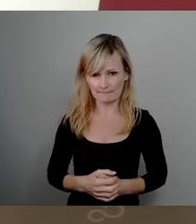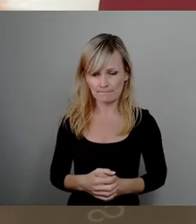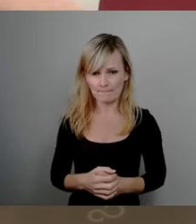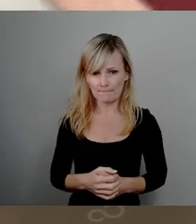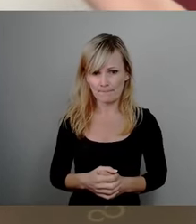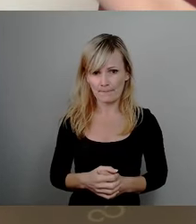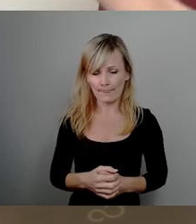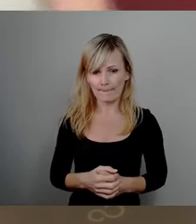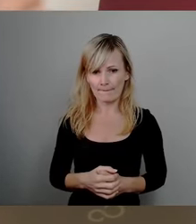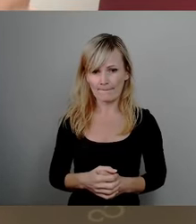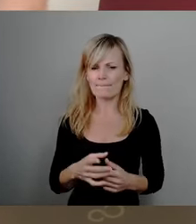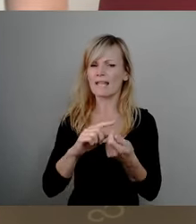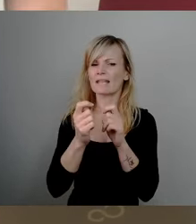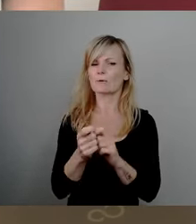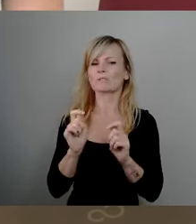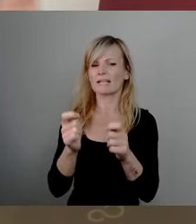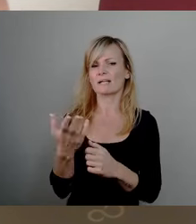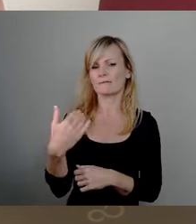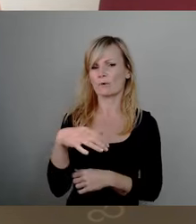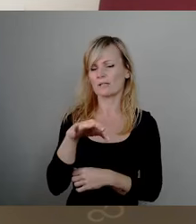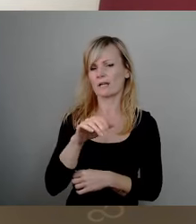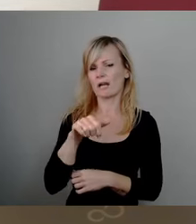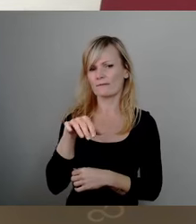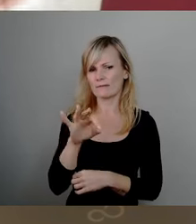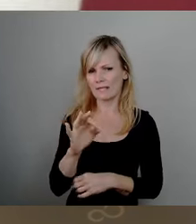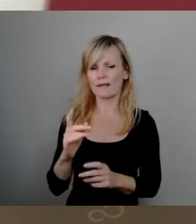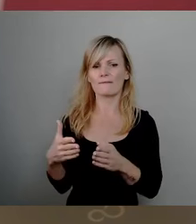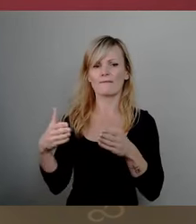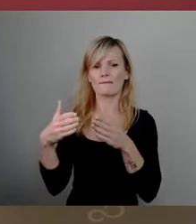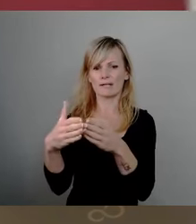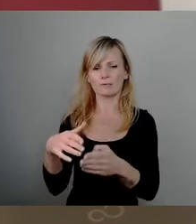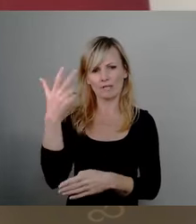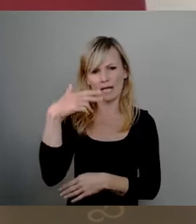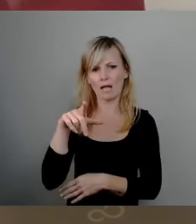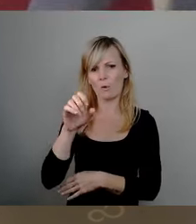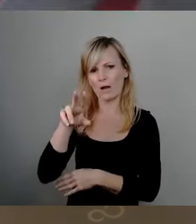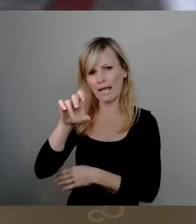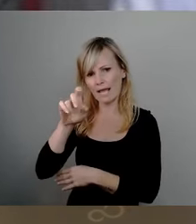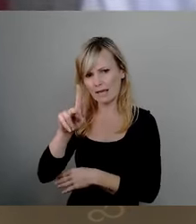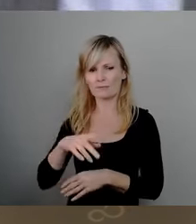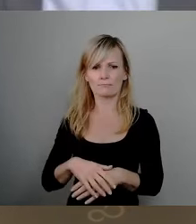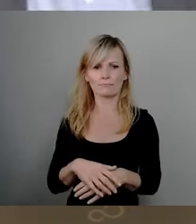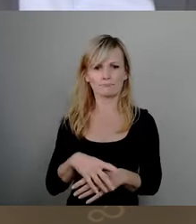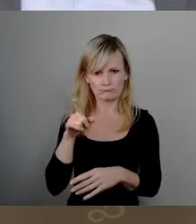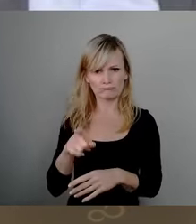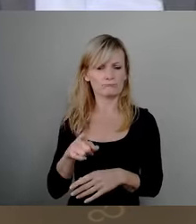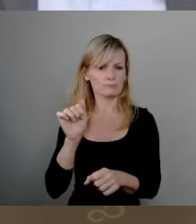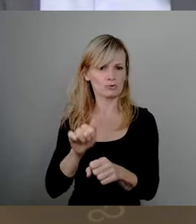Änderungsantrag AfD-Fraktion, einen Änderungsantrag Herr Lorik, das wurde noch wie gewohnt zuerst dann